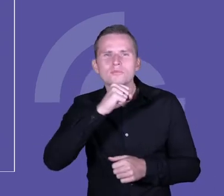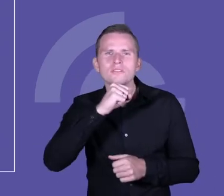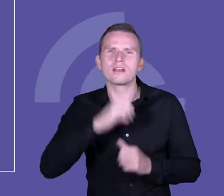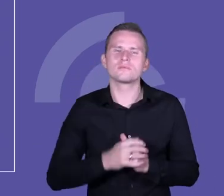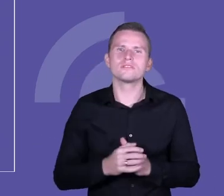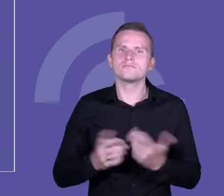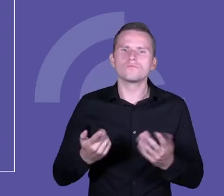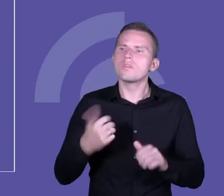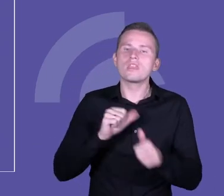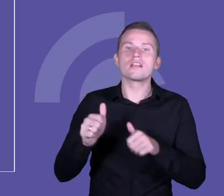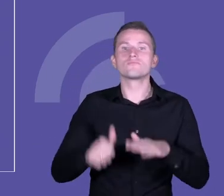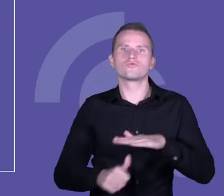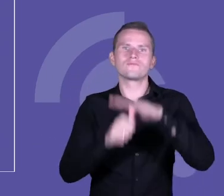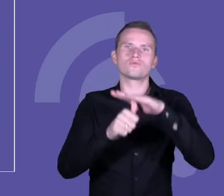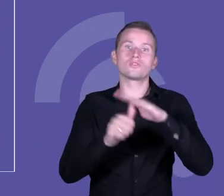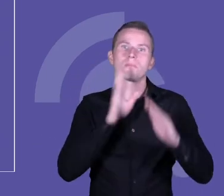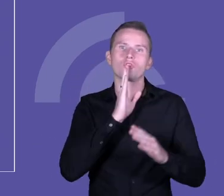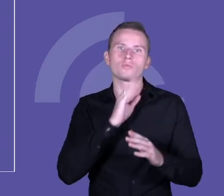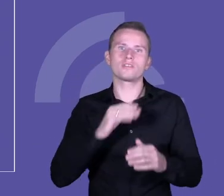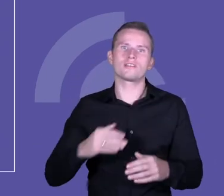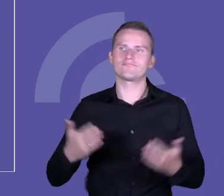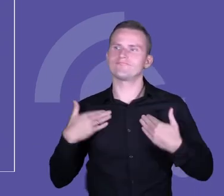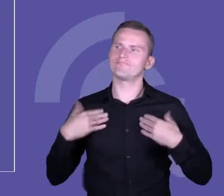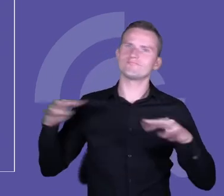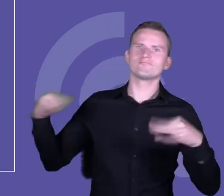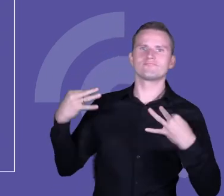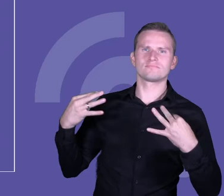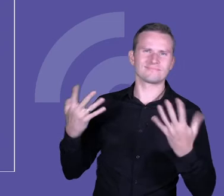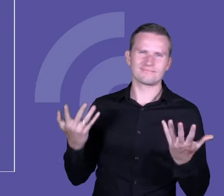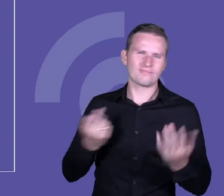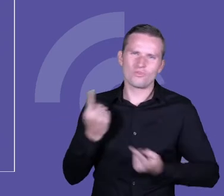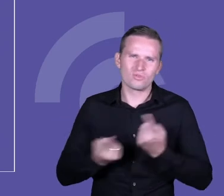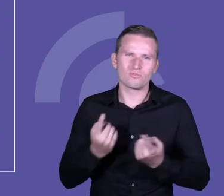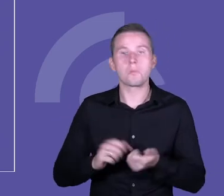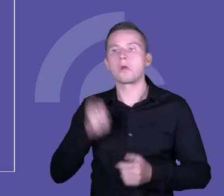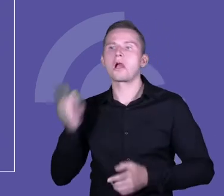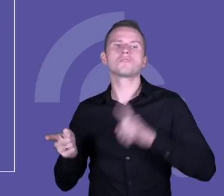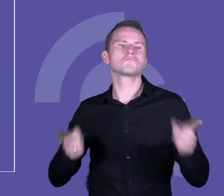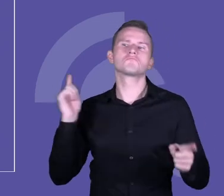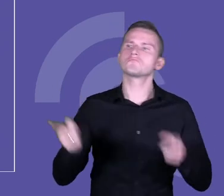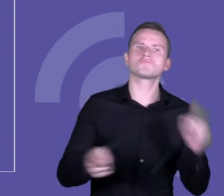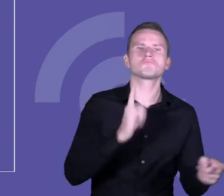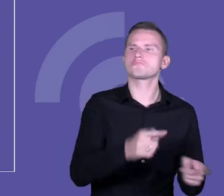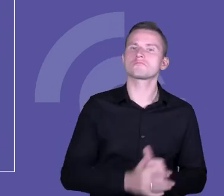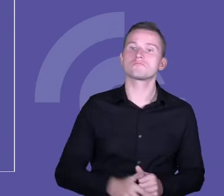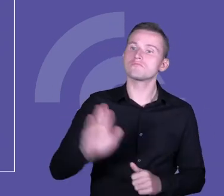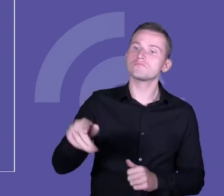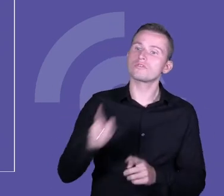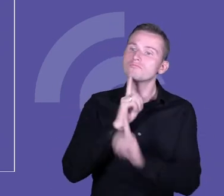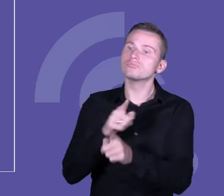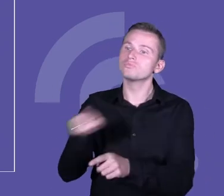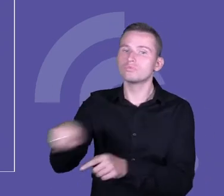imponowanie ludziom, że to nie jest nakazywanie, że to nie jest dokładnie wskazywanie wszystkiego, co mają robić,